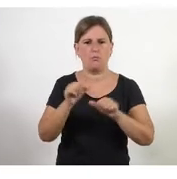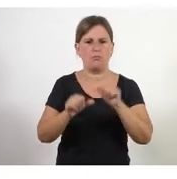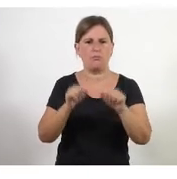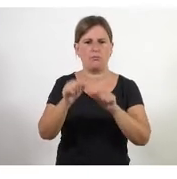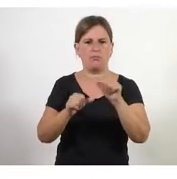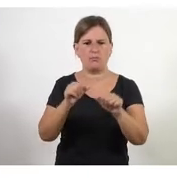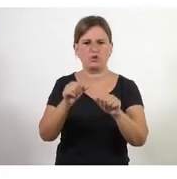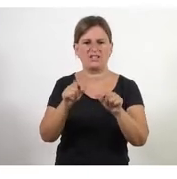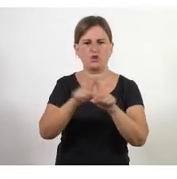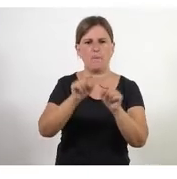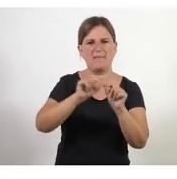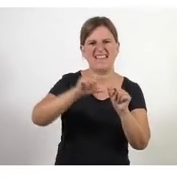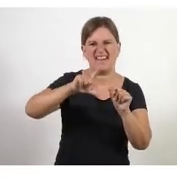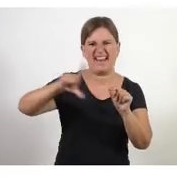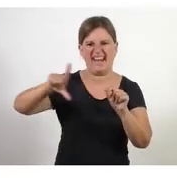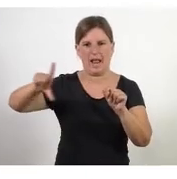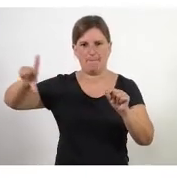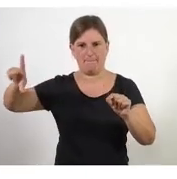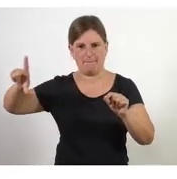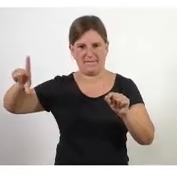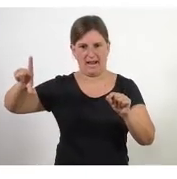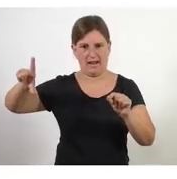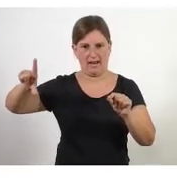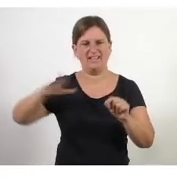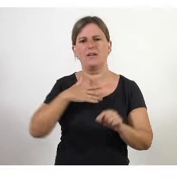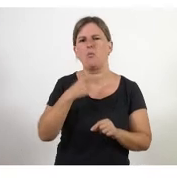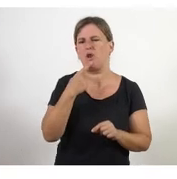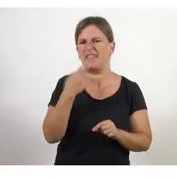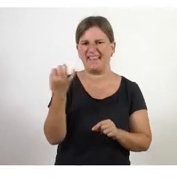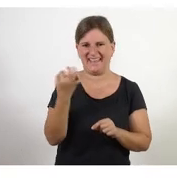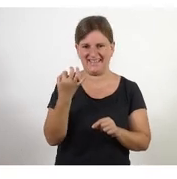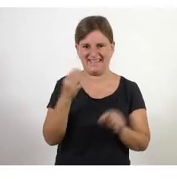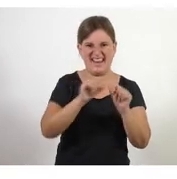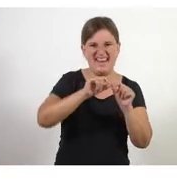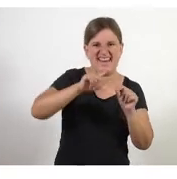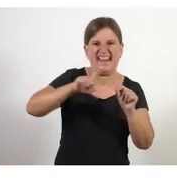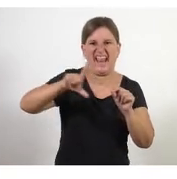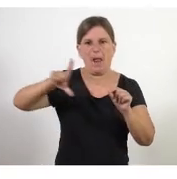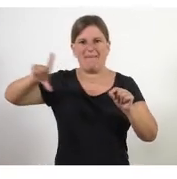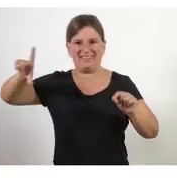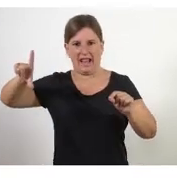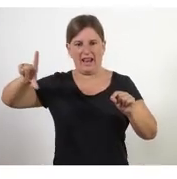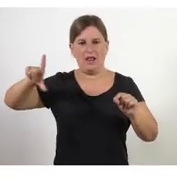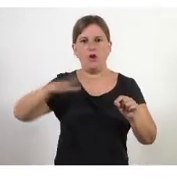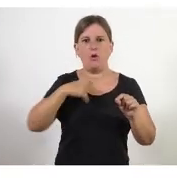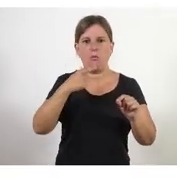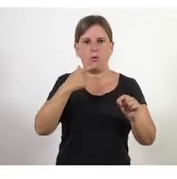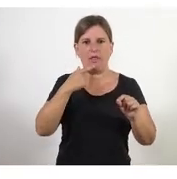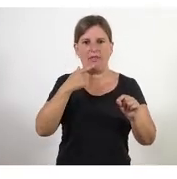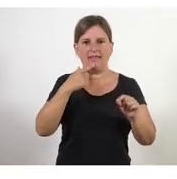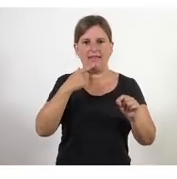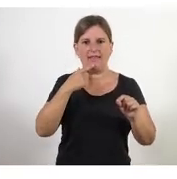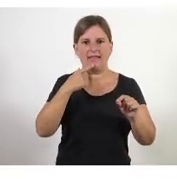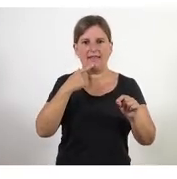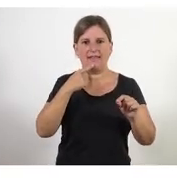que és un procés incremental què vol dir que és un procés incremental és un procés on tu vas entregant valor cada